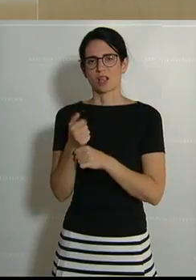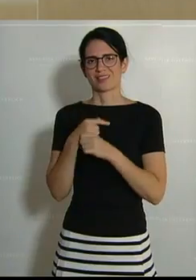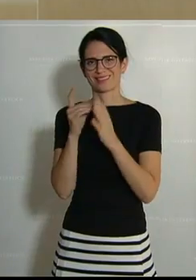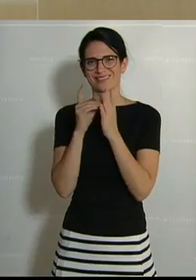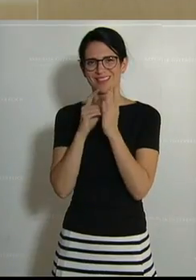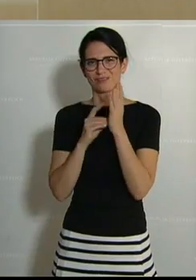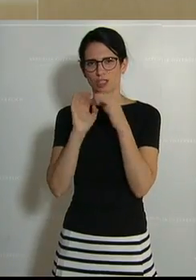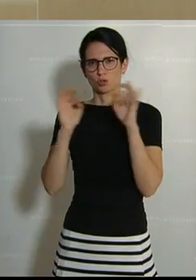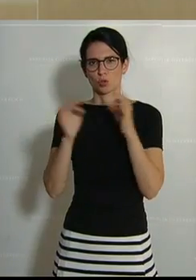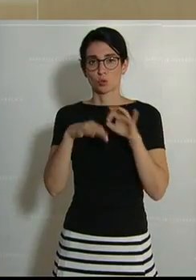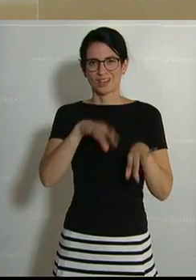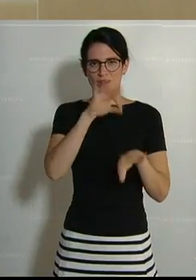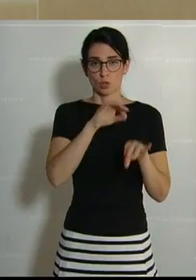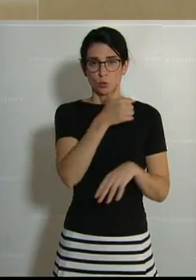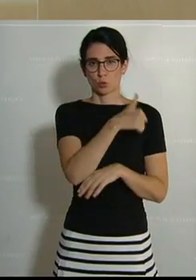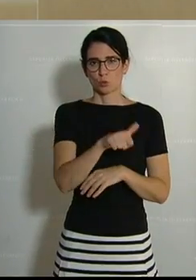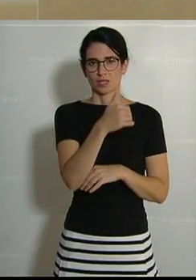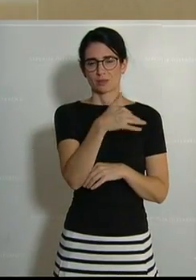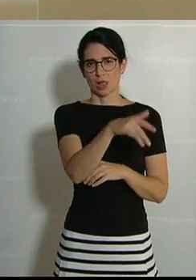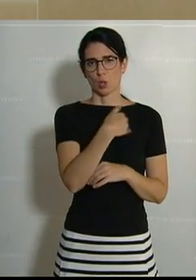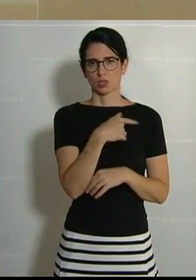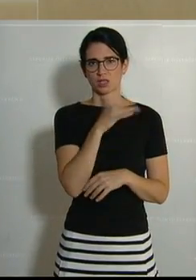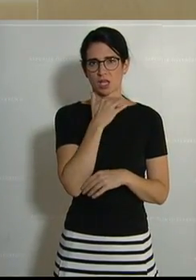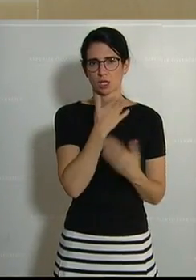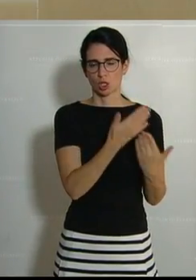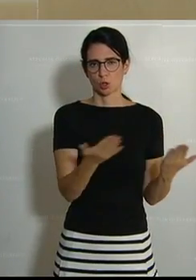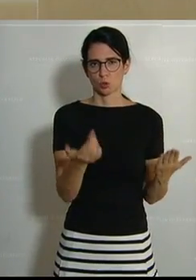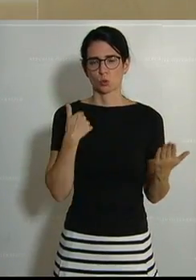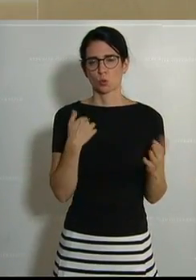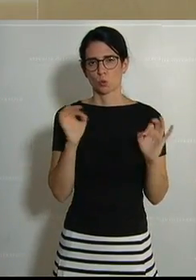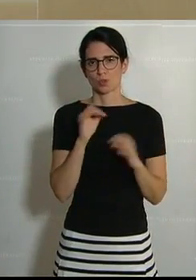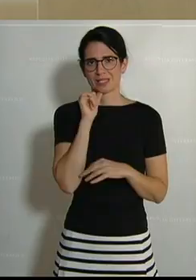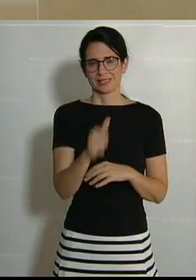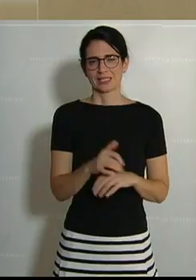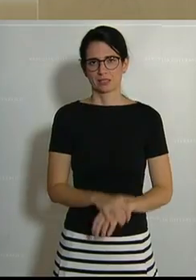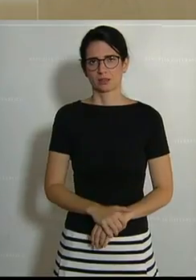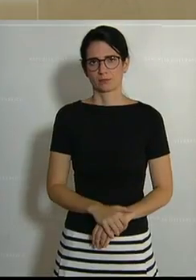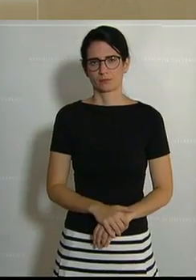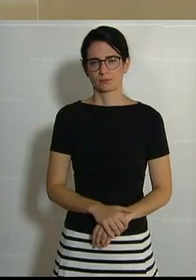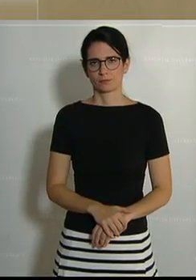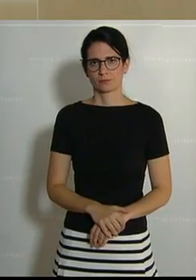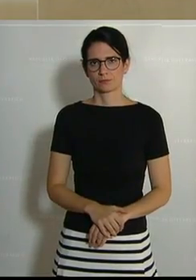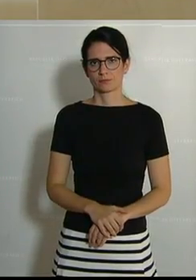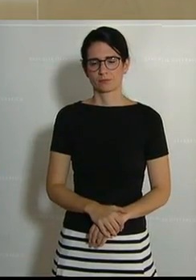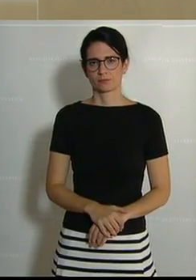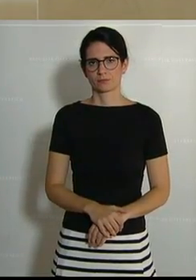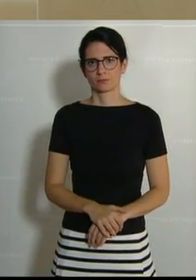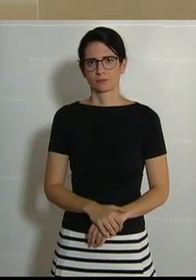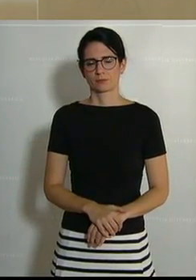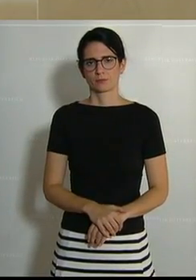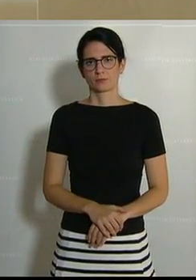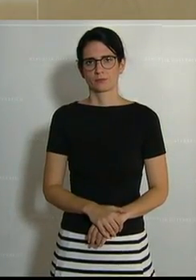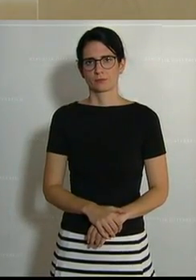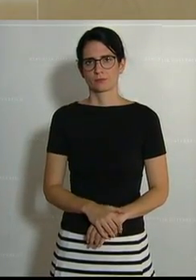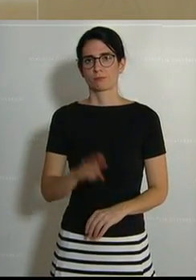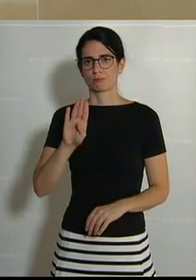sowie eine Evaluierung, ob mit den zur Verfügung gestellten Mitteln die Unterstützung einkommensschwacher Haushalte ausreichend sichergestellt